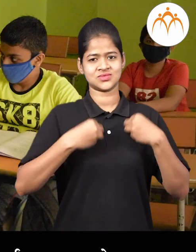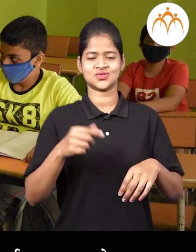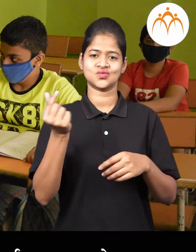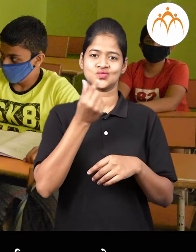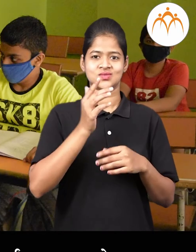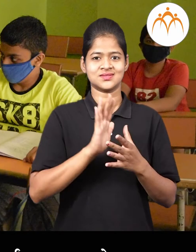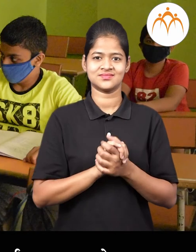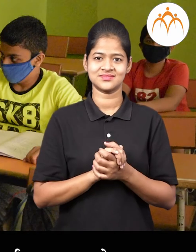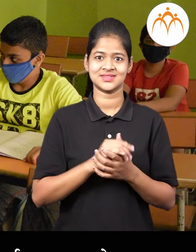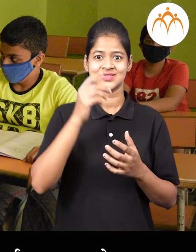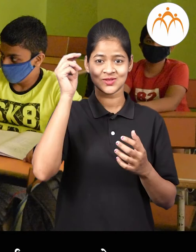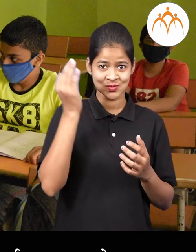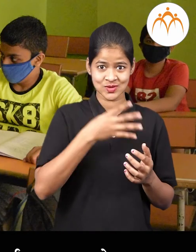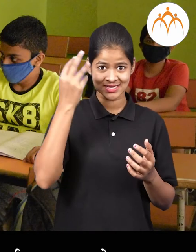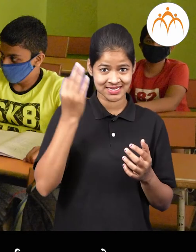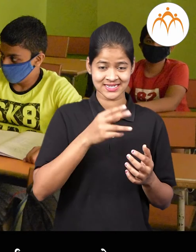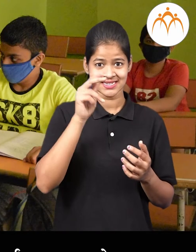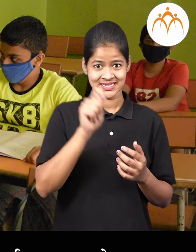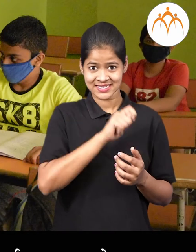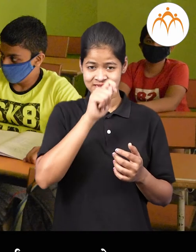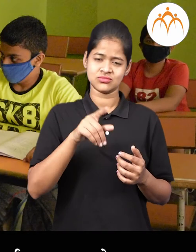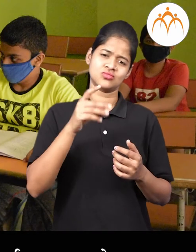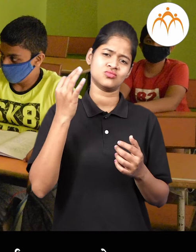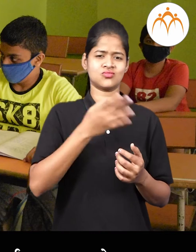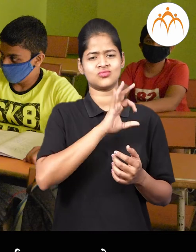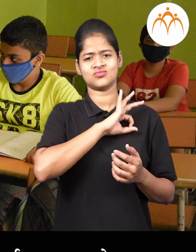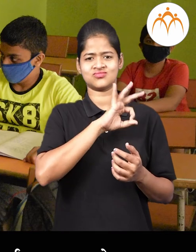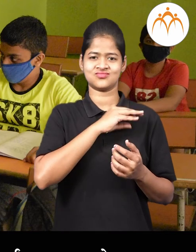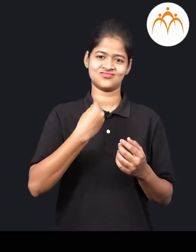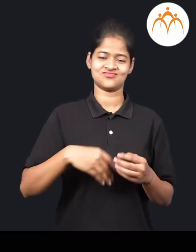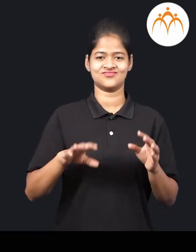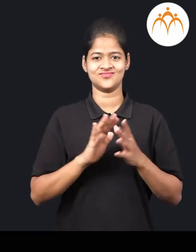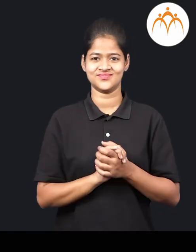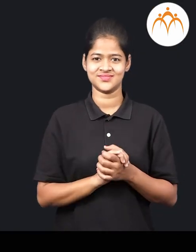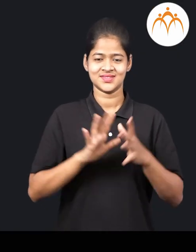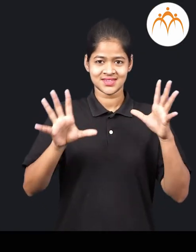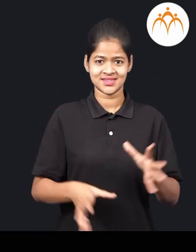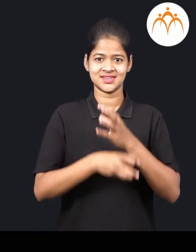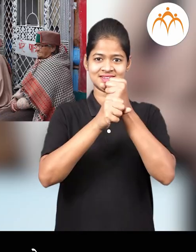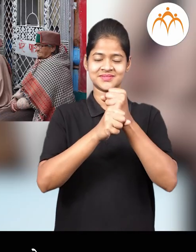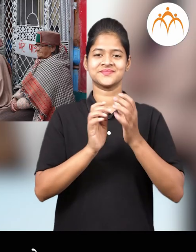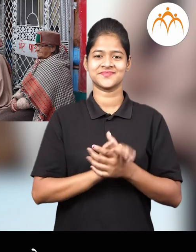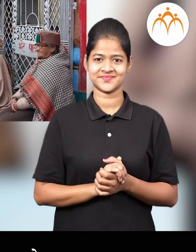फैशन चे कपडे घालैला सर्वान्ना सावडते साराउश कपडयान मधे